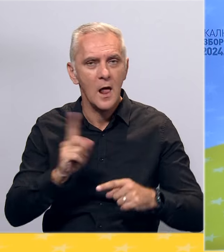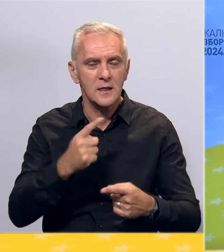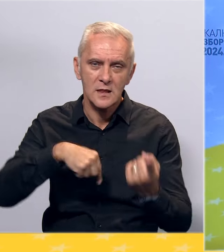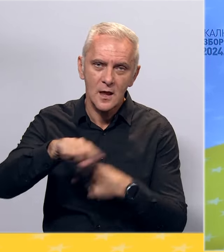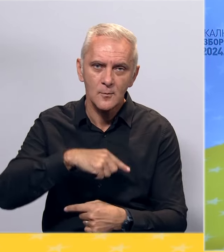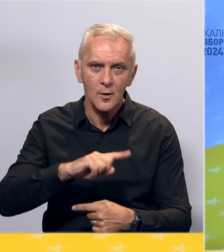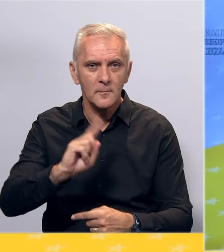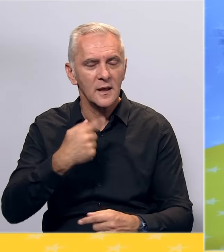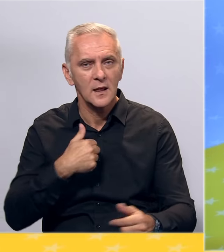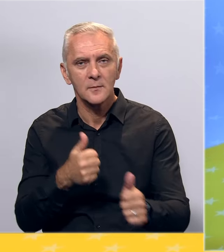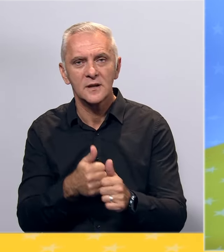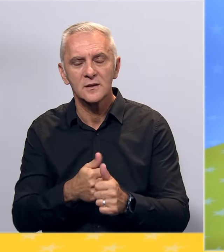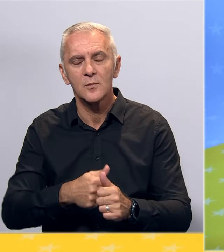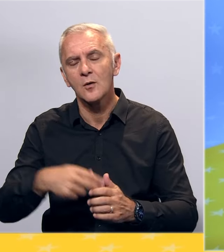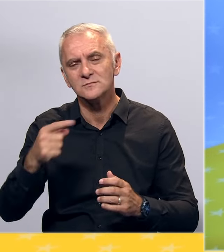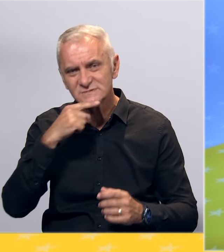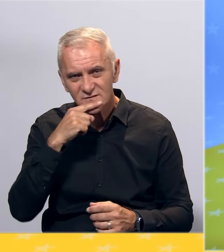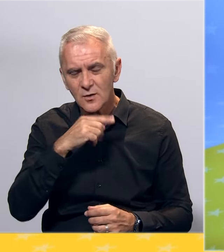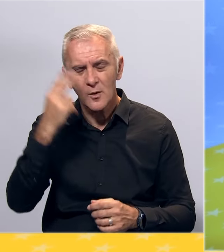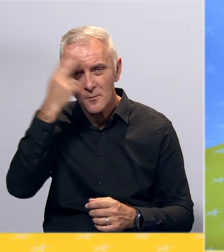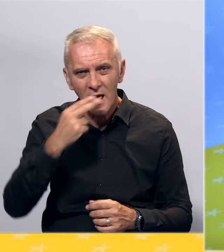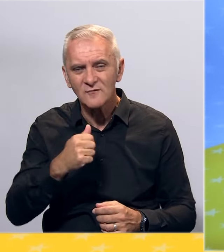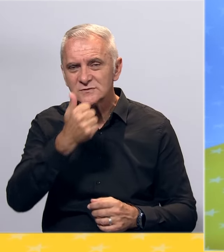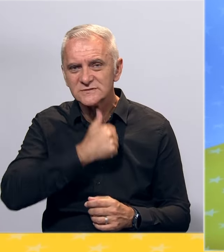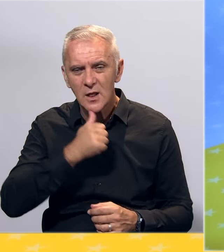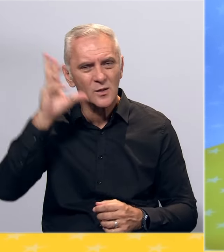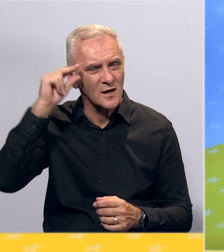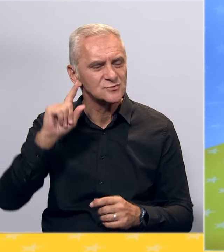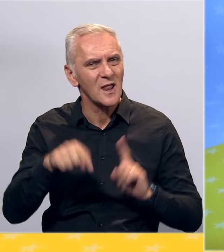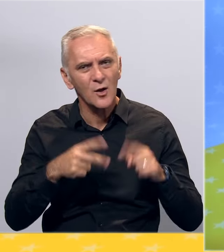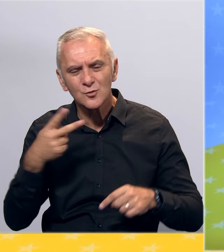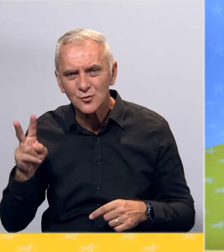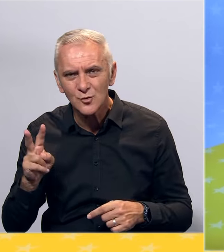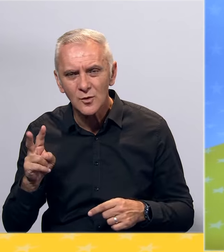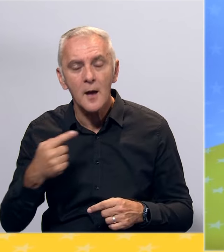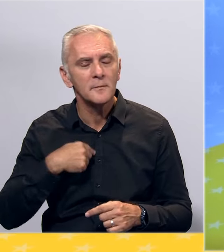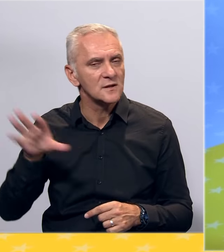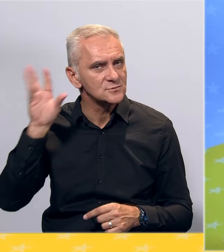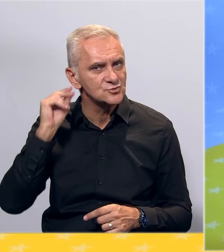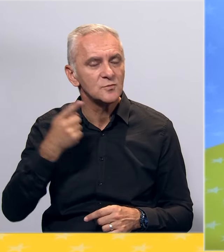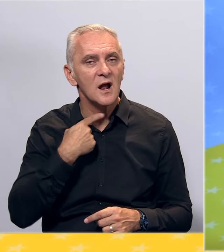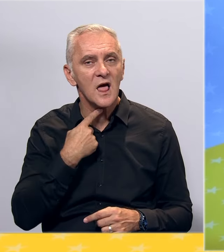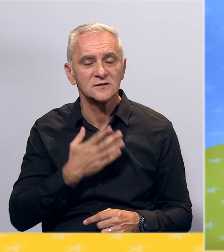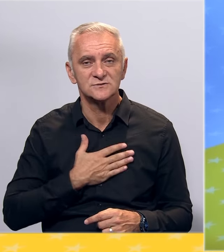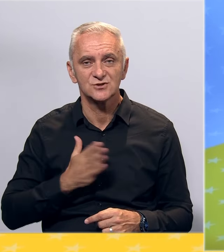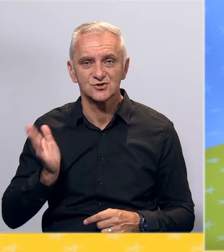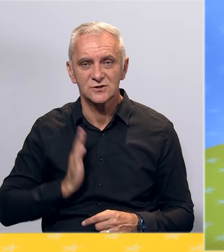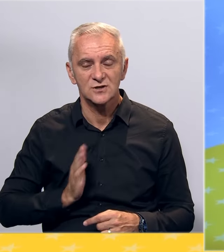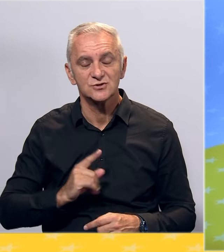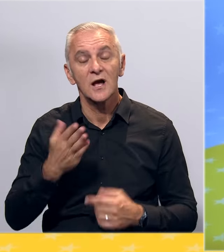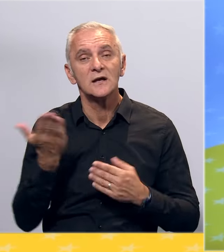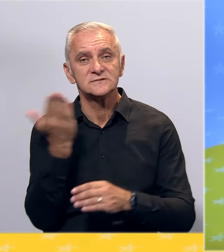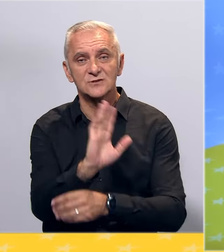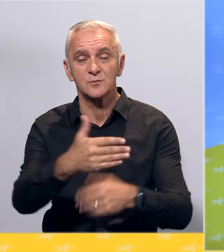Mi ne slijedimo političke boje. Crvenu, plavu, zelenu, naranjastu ili neku drugu. Mi isključivo slušamo glas naših građana i zastupamo javni